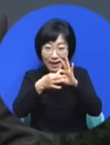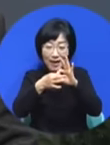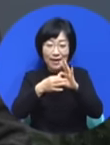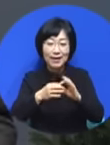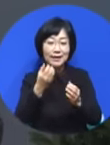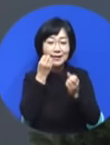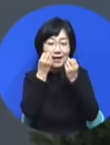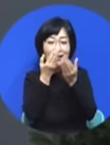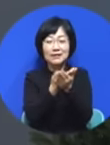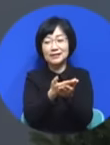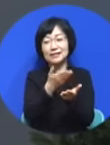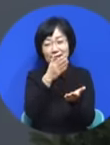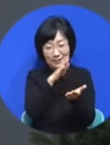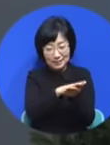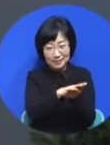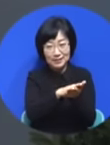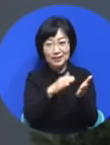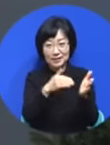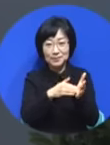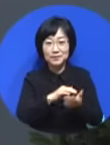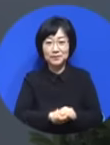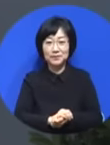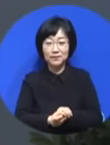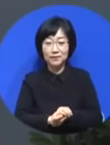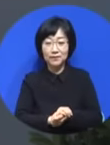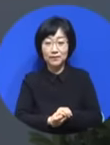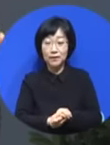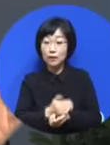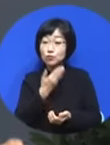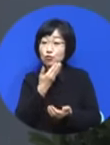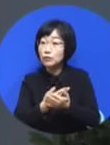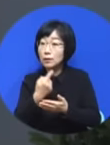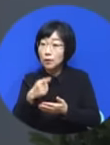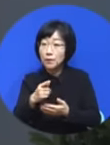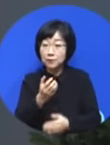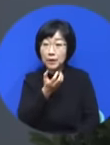중요한 것은요. 중요한 아무도 알아주지 않았어요.